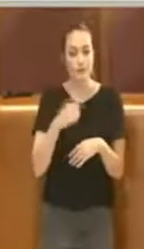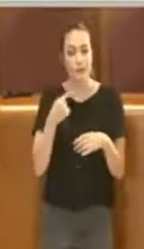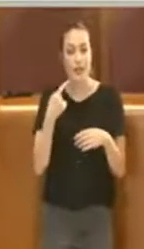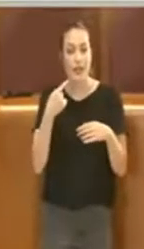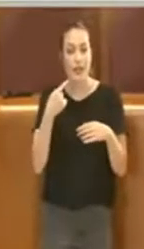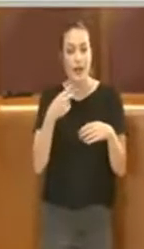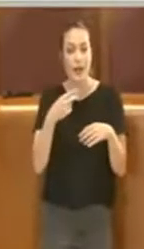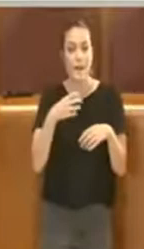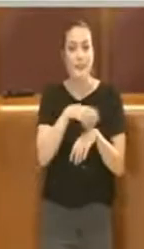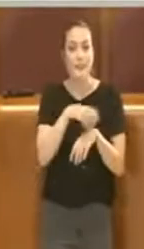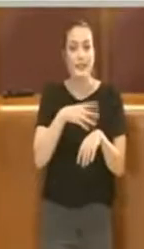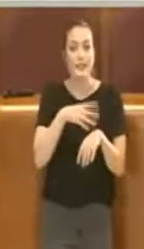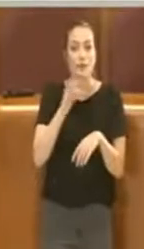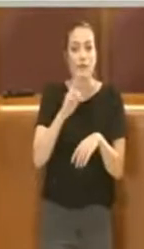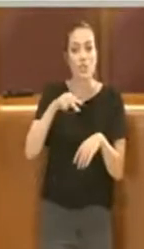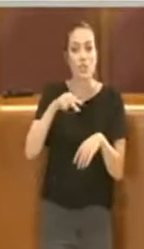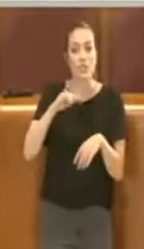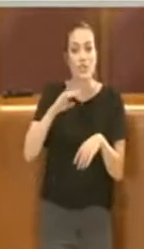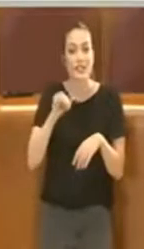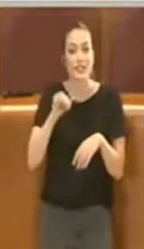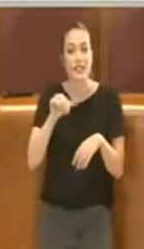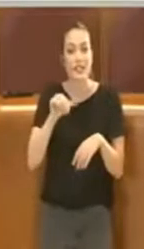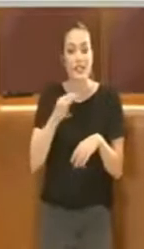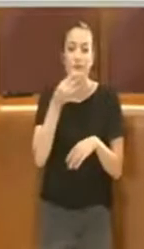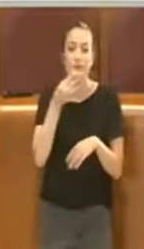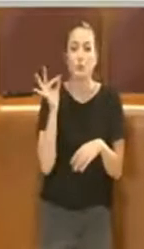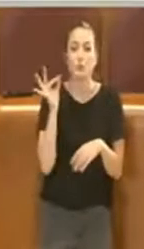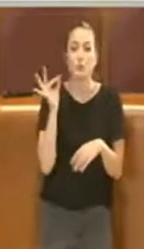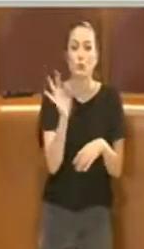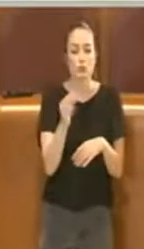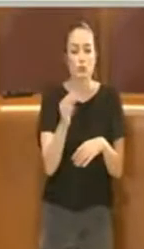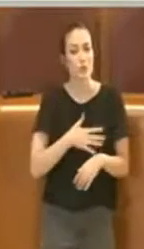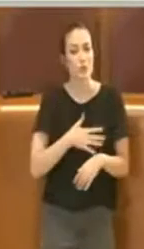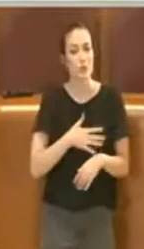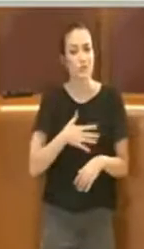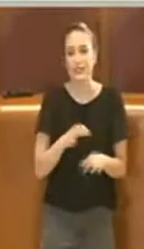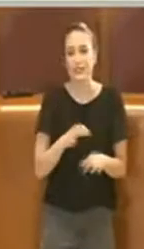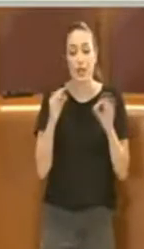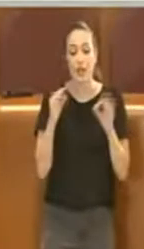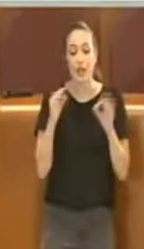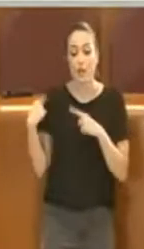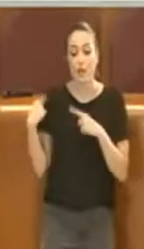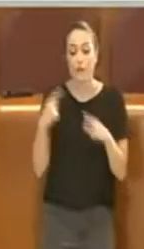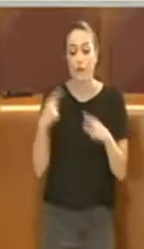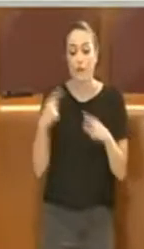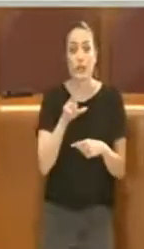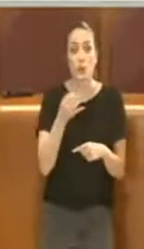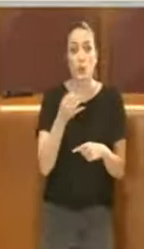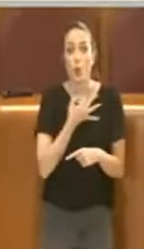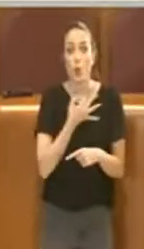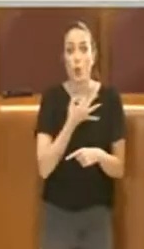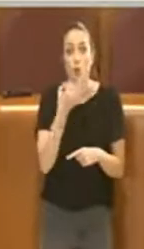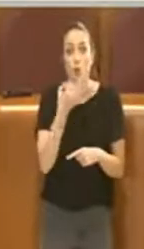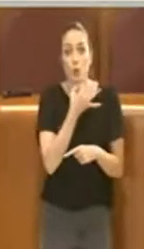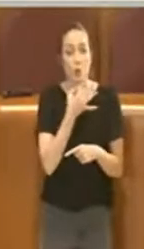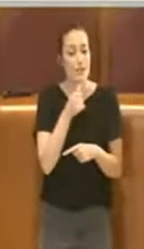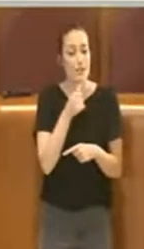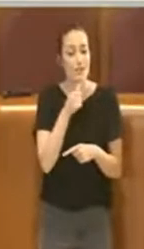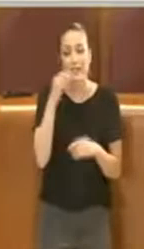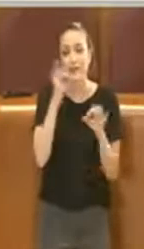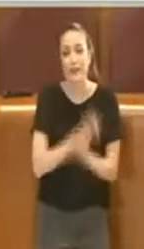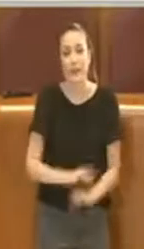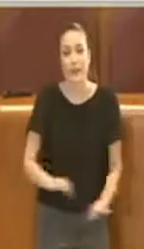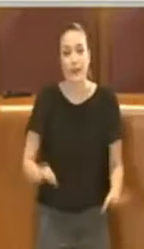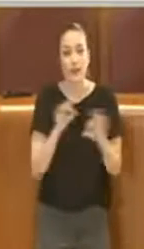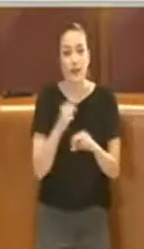Franceschini non è sufficiente, non servirà a nulla fino al 31 ottobre. Lo vedete, le